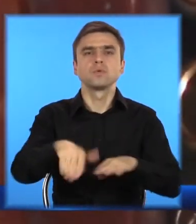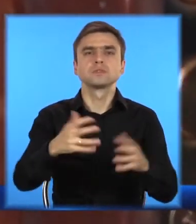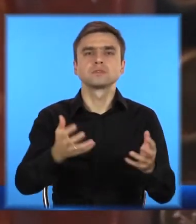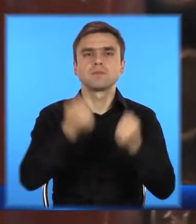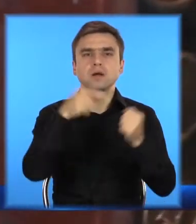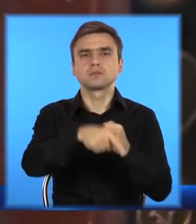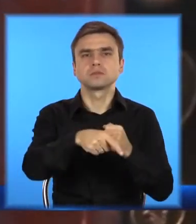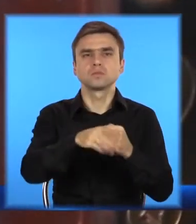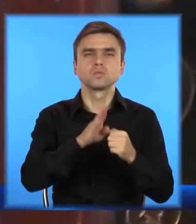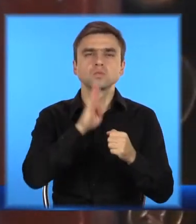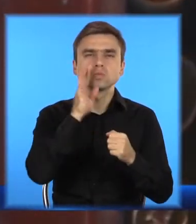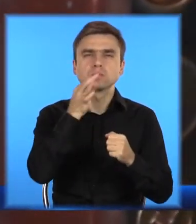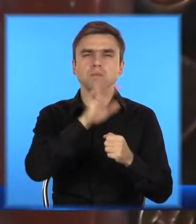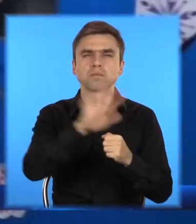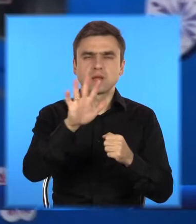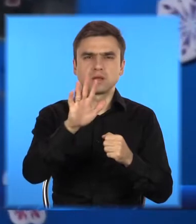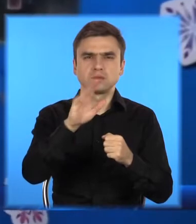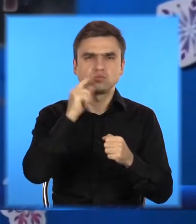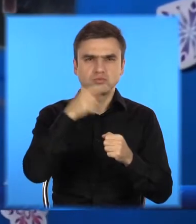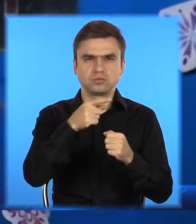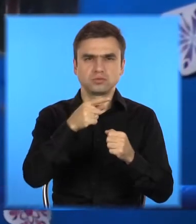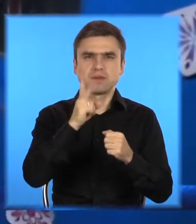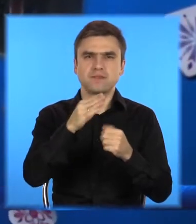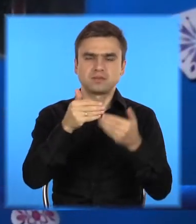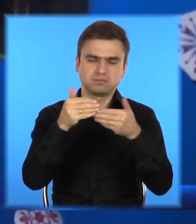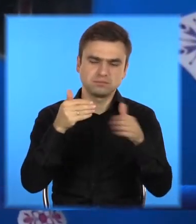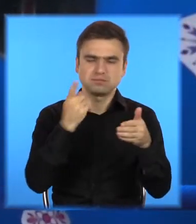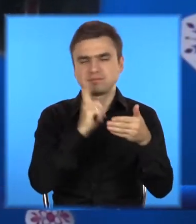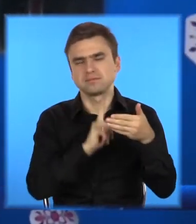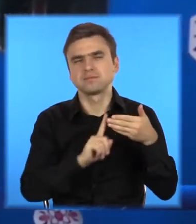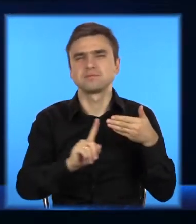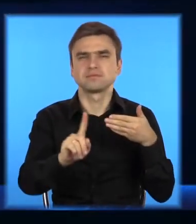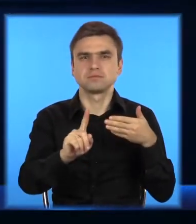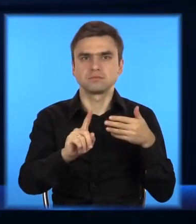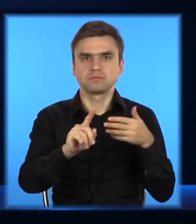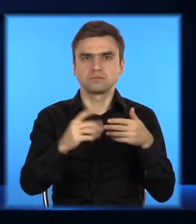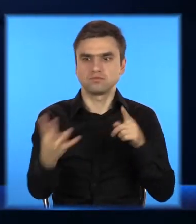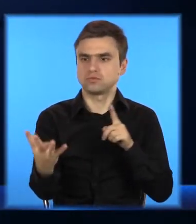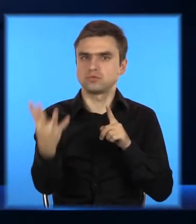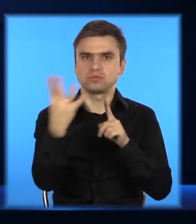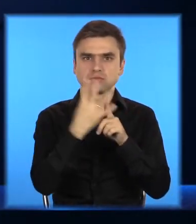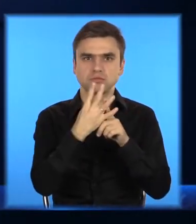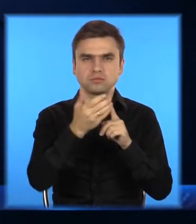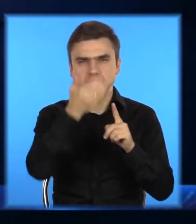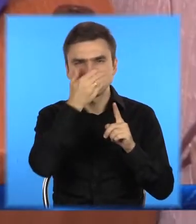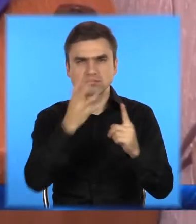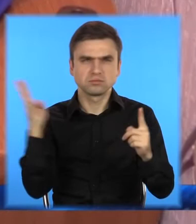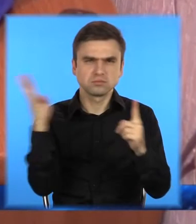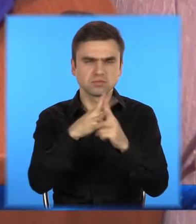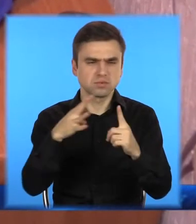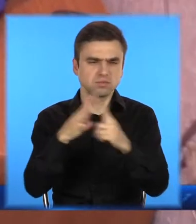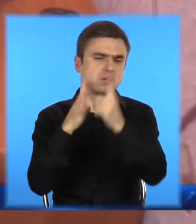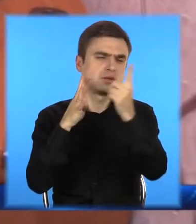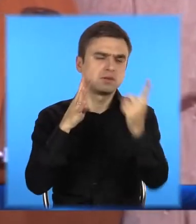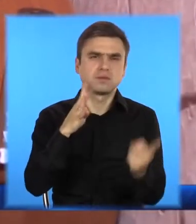квартири. І в цей момент до його помешкання увірвалися грабіжники. Фермера повалили на підлогу, нанесли декілька